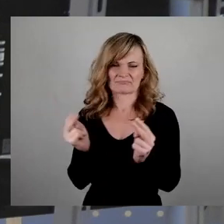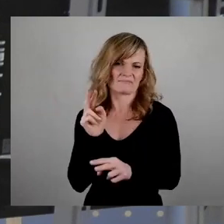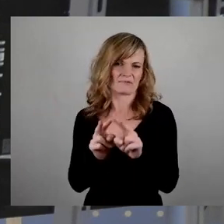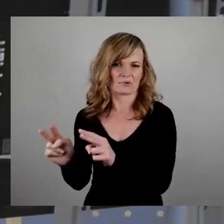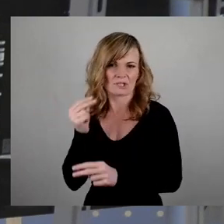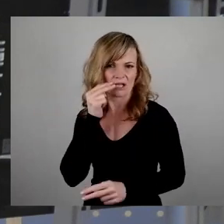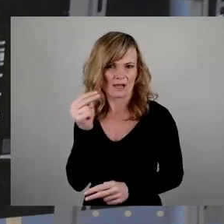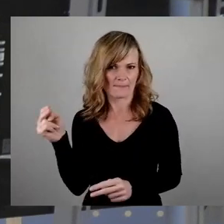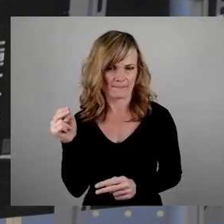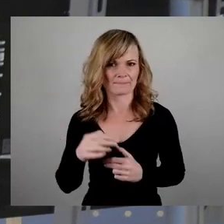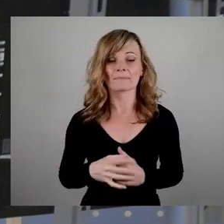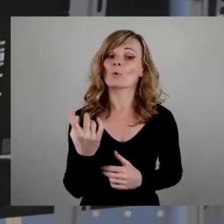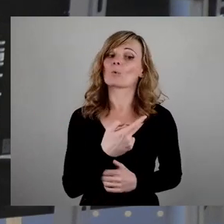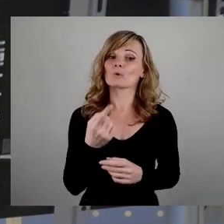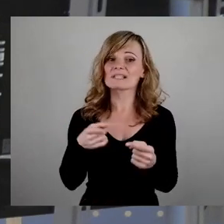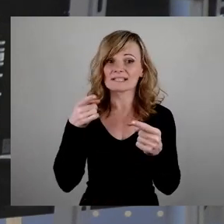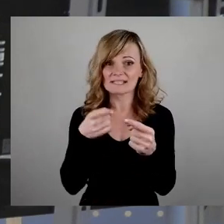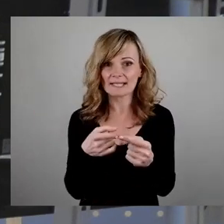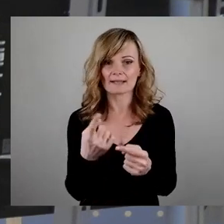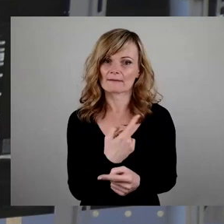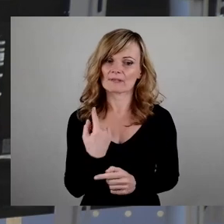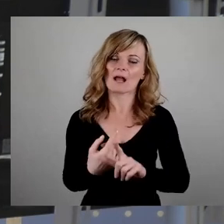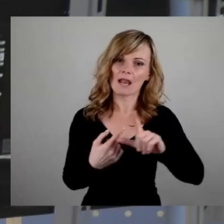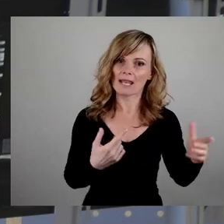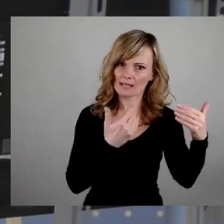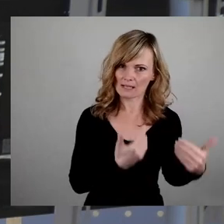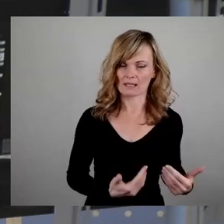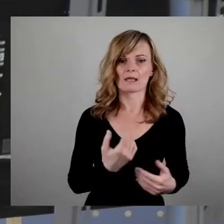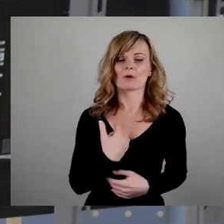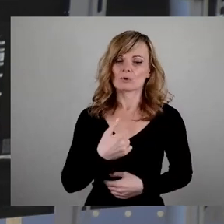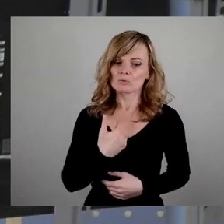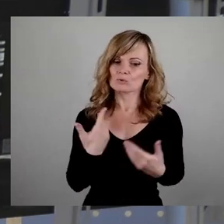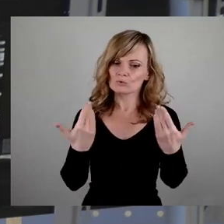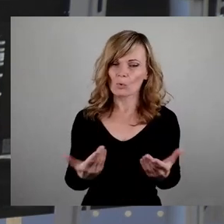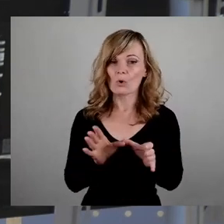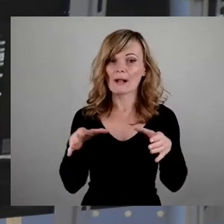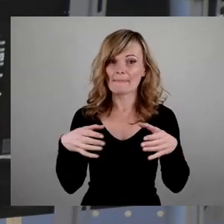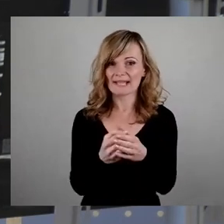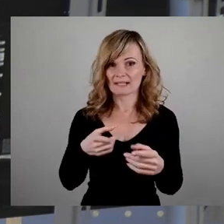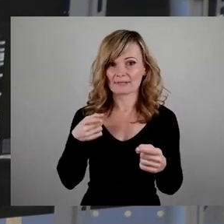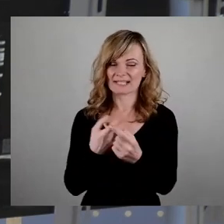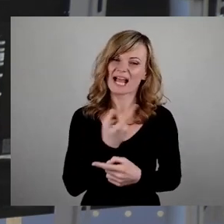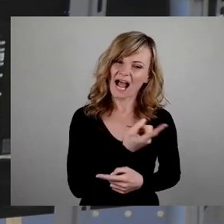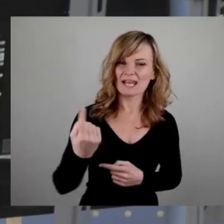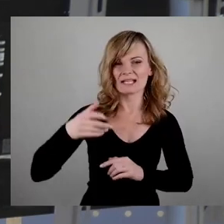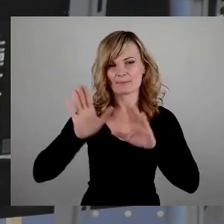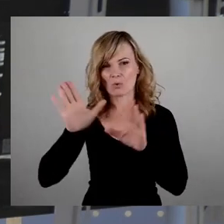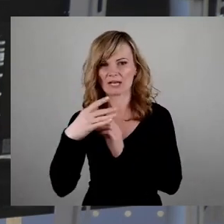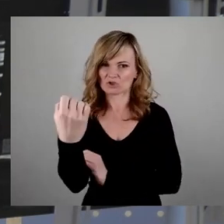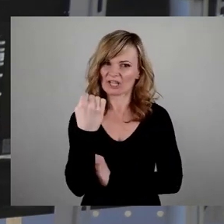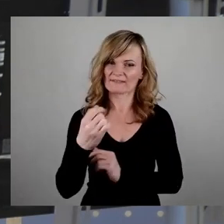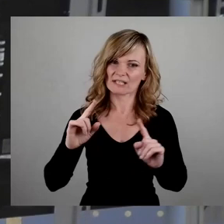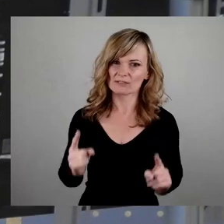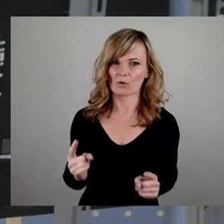Unser Ziel ist es als die Linke und es sollte das gemeinsame Ziel aller demokratischen Kräfte sein, dem